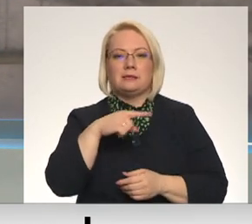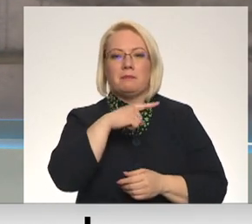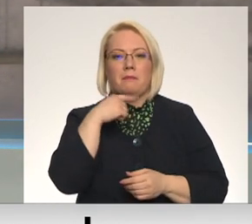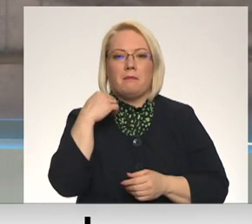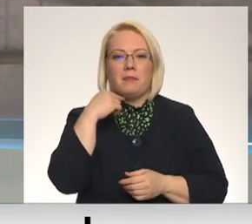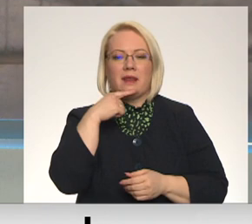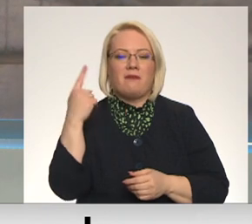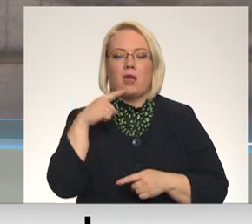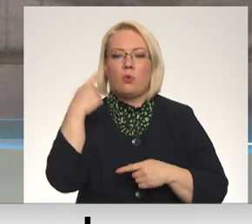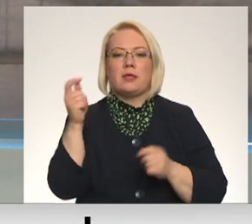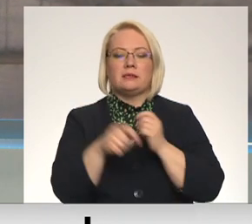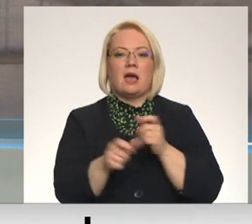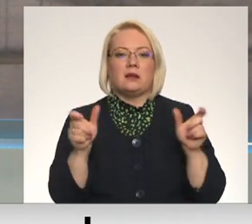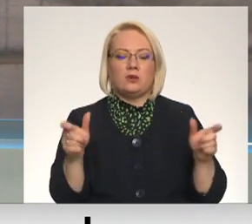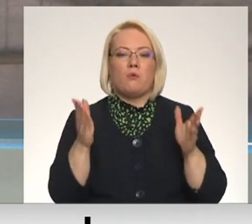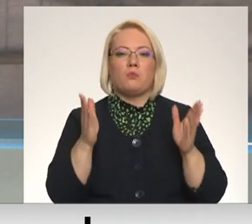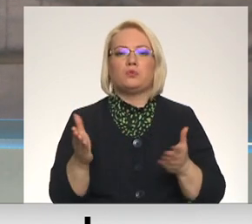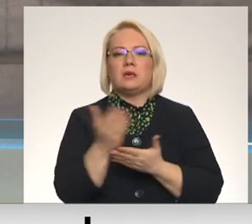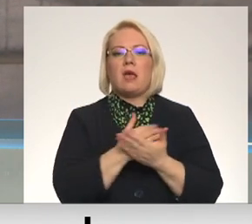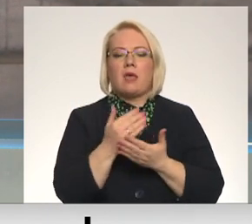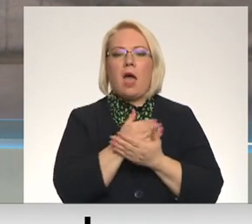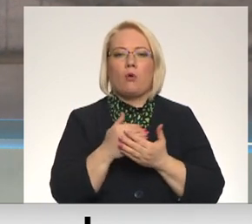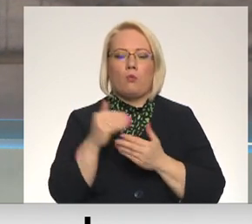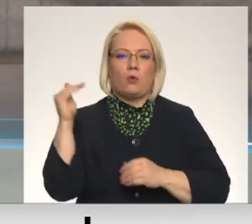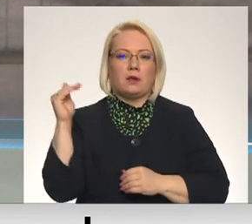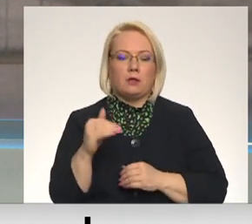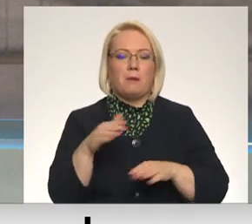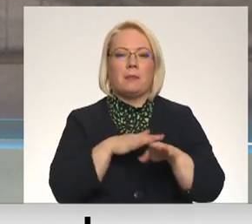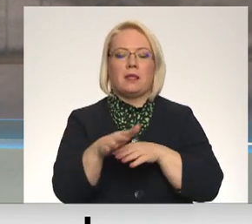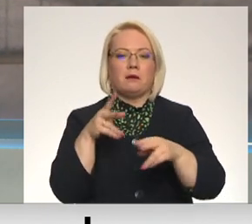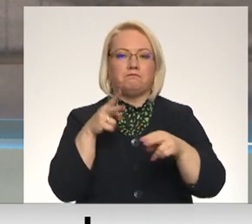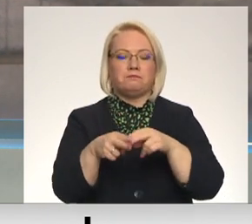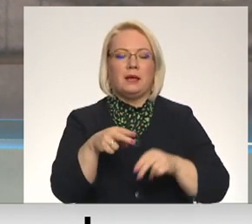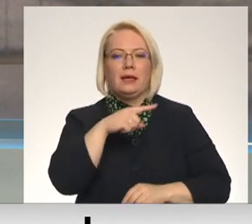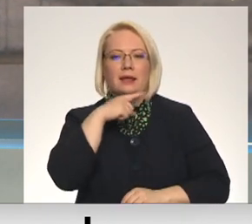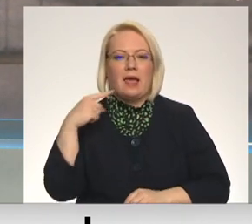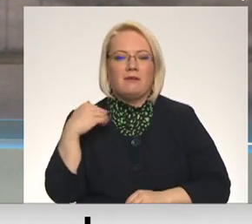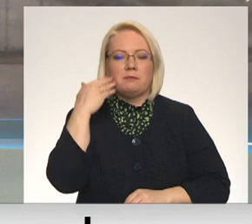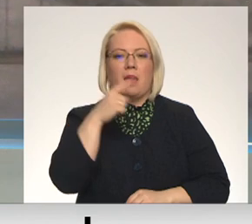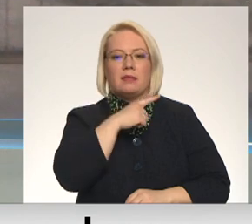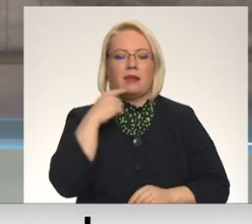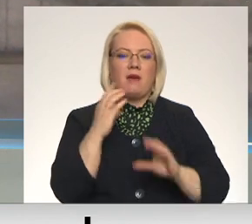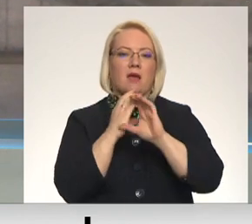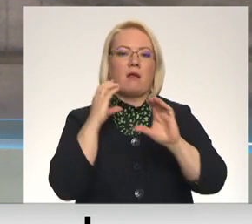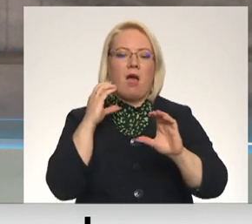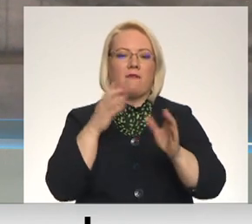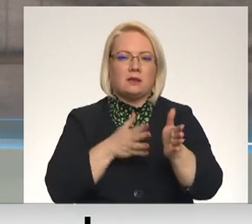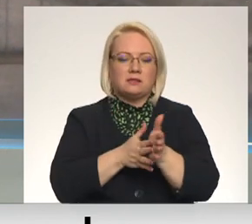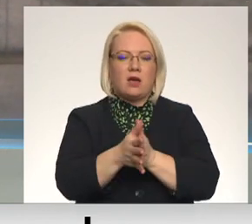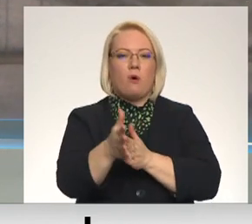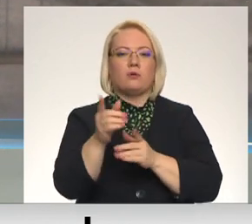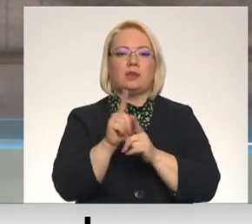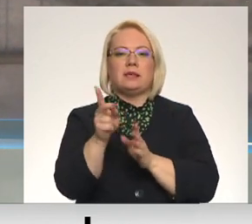varētu būt ievērojums ienākumu kritums. Pilnībā pārtraucot Krievijas un Baltkrievijas dzelzceļa kravu transītu, dzelzceļa